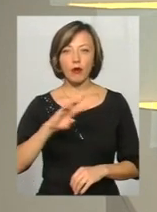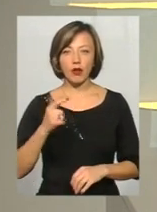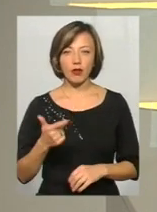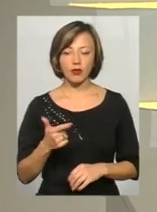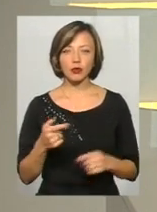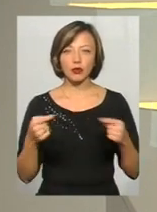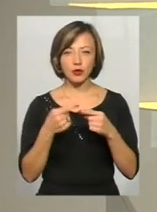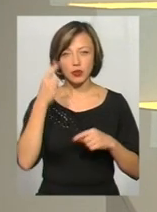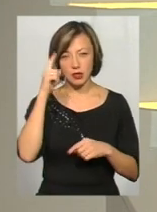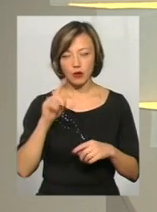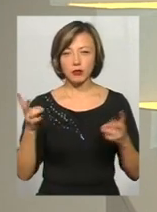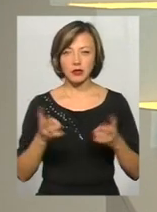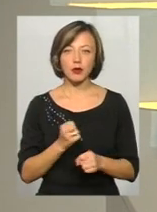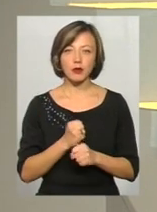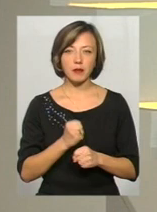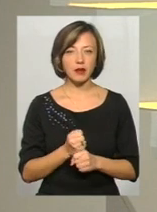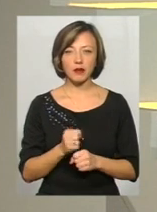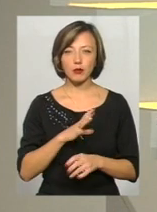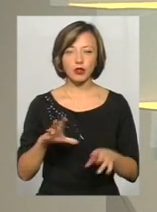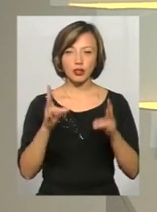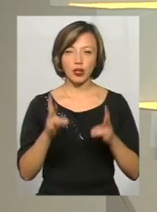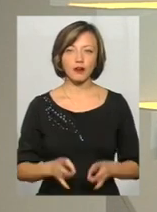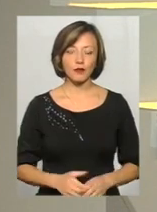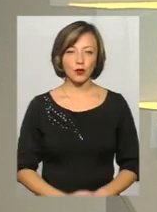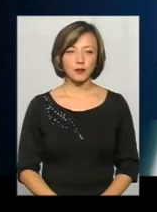точно знає, що потрібно робити, аби не стати жертвою.